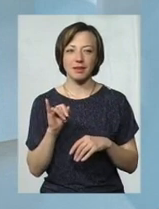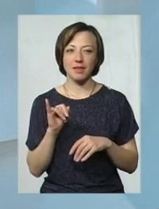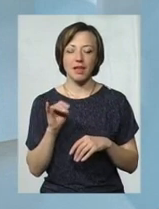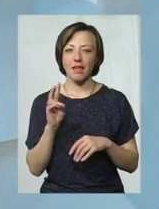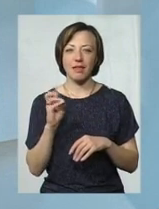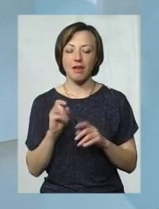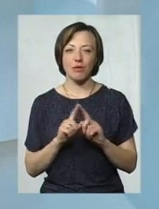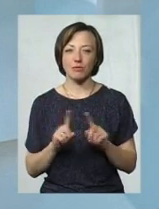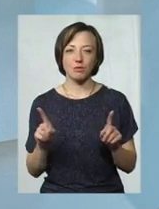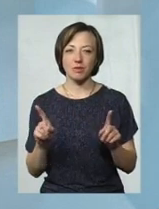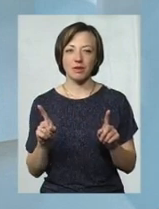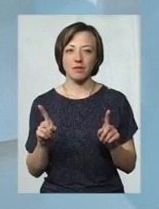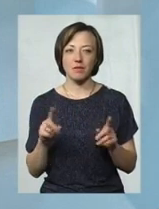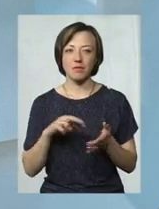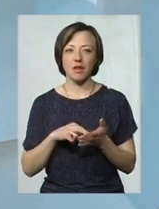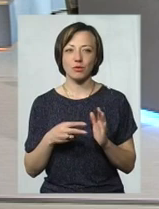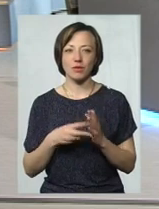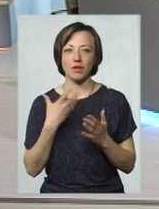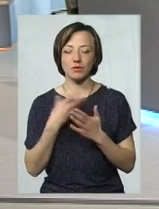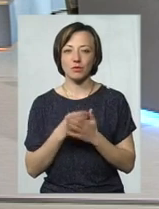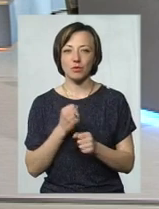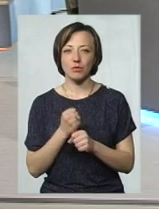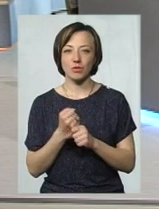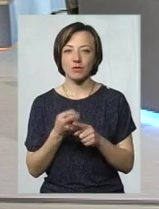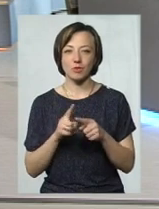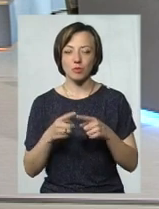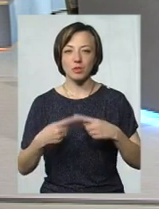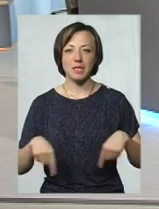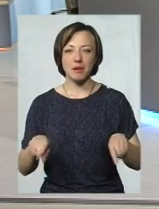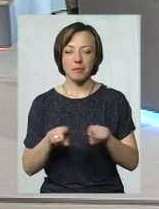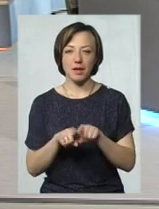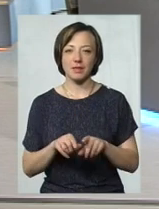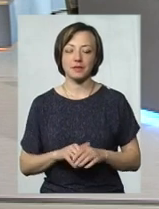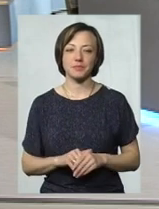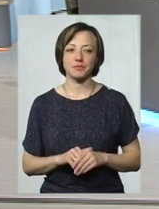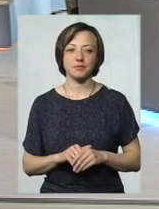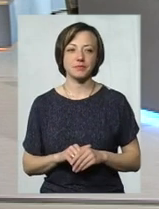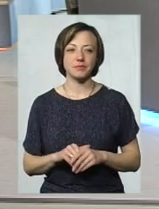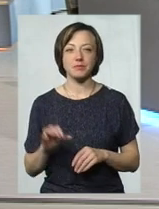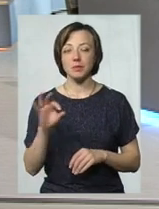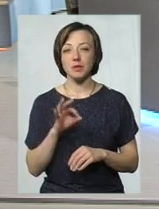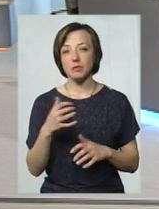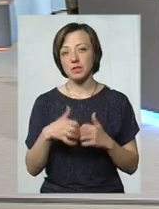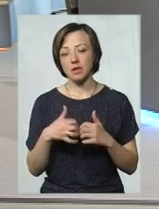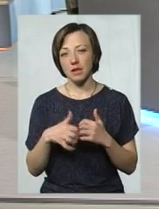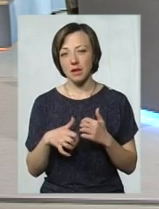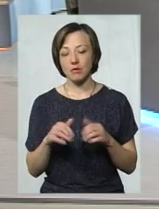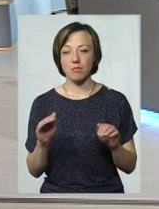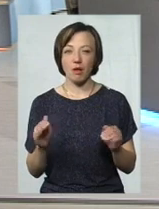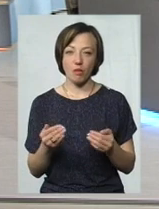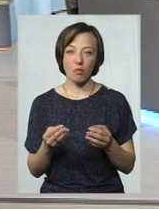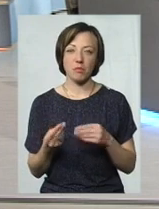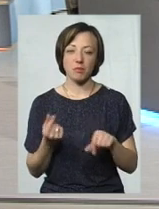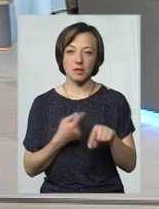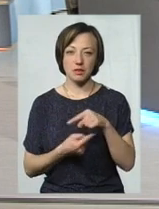особливо планували свою роботу у цьому сегменті. Стосовно середнього і малого